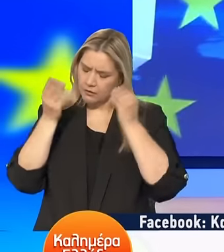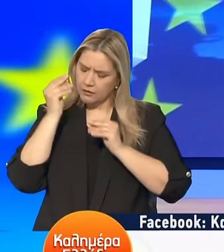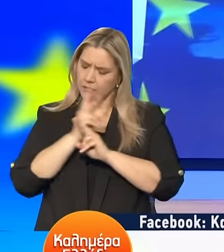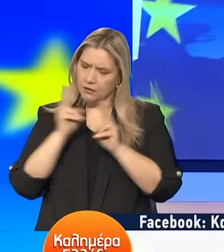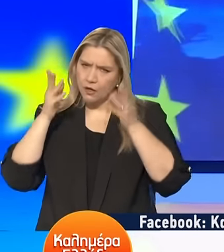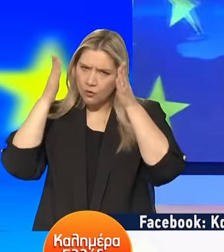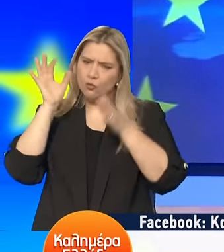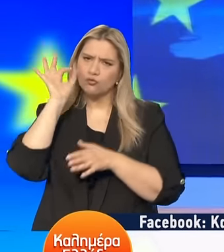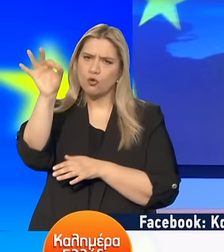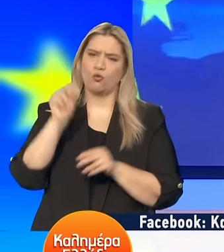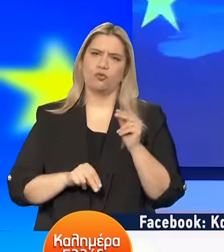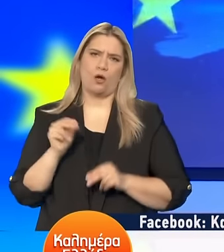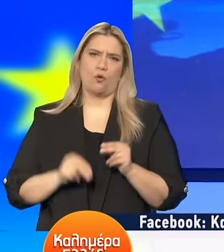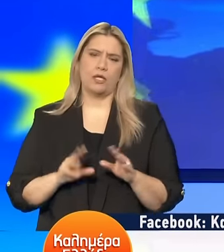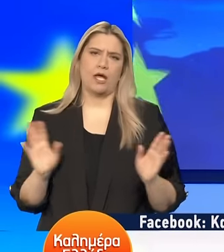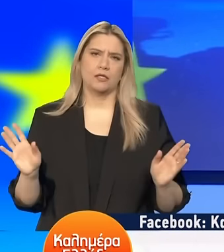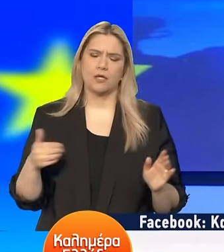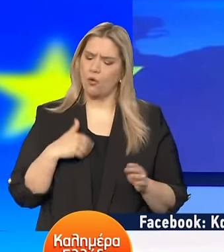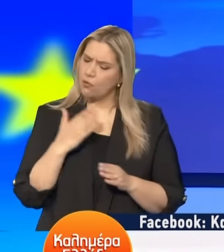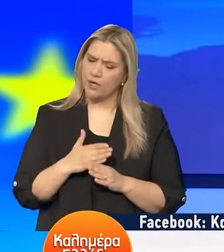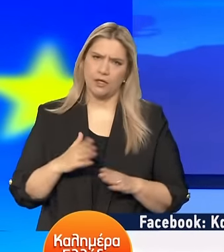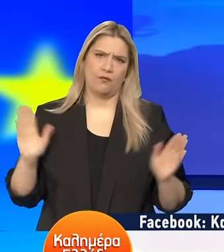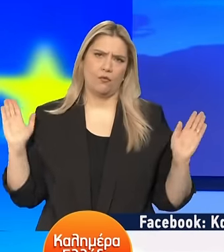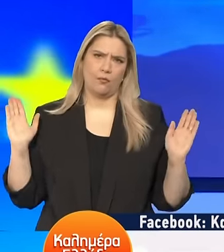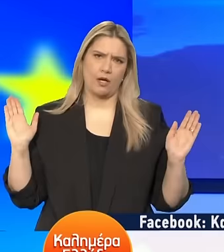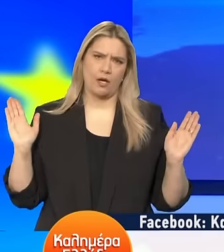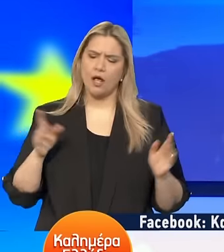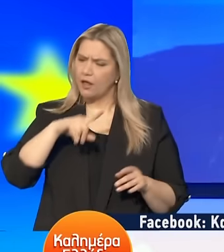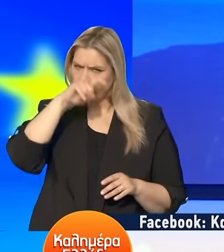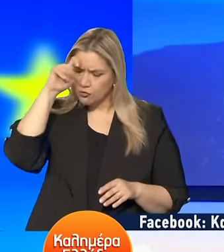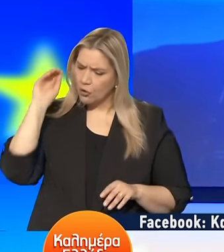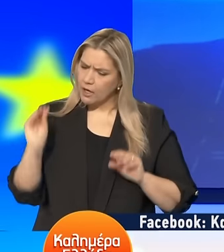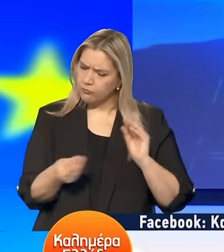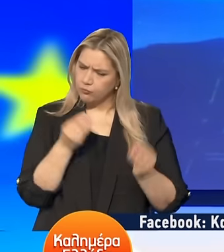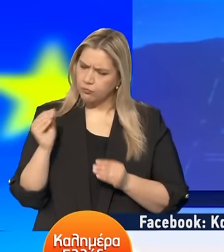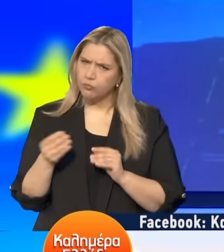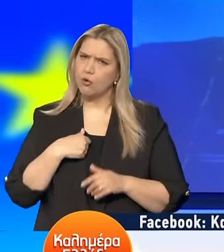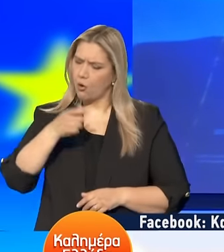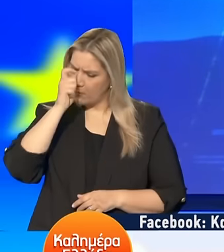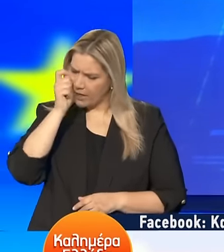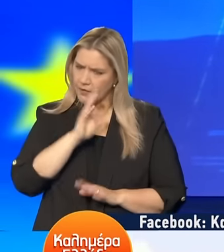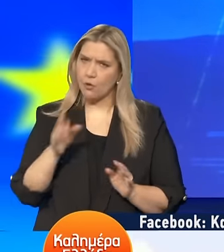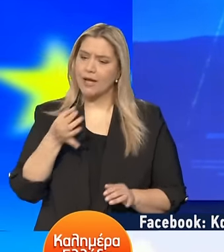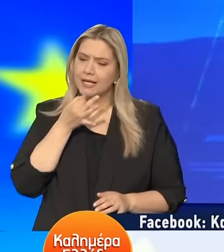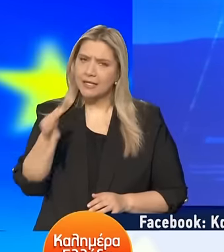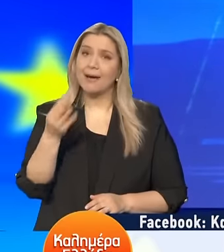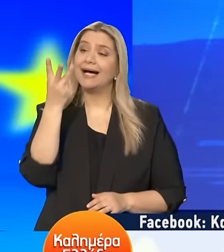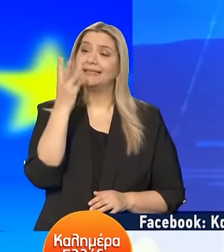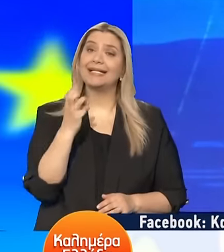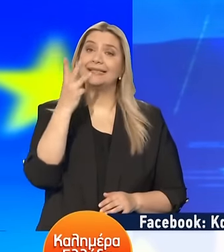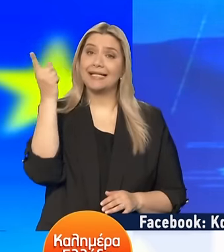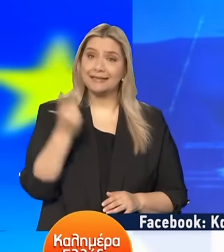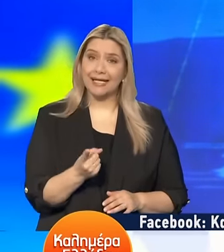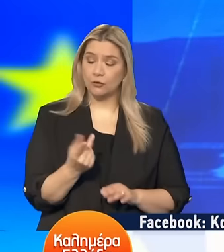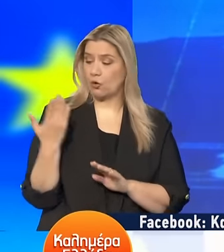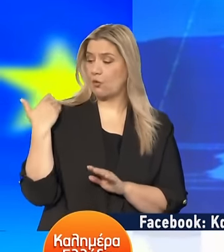στόχους Και επειδή δεν Κρύβομαι από τη δυσκολία οποιασδήποτε Εκλογικής αναμέτρησης Είπα ξεκάθαρο ότι 33% πήραμε Στις